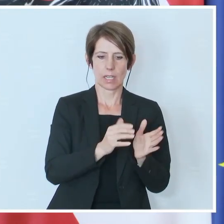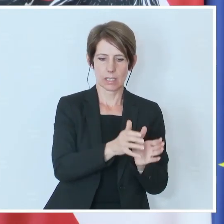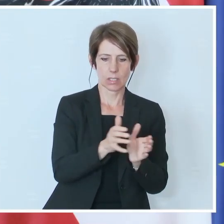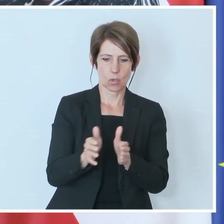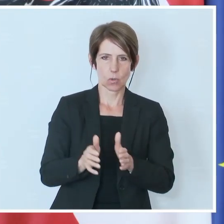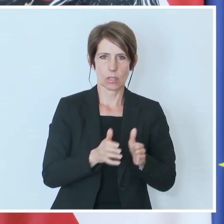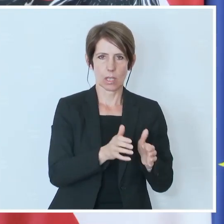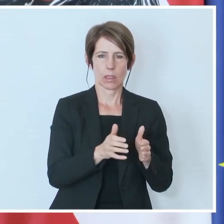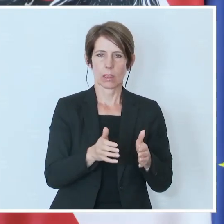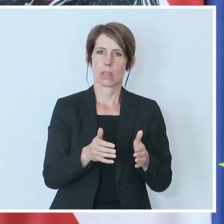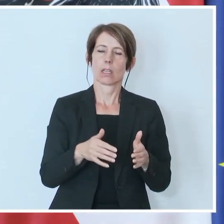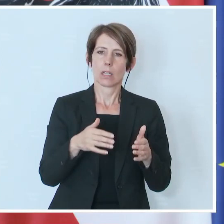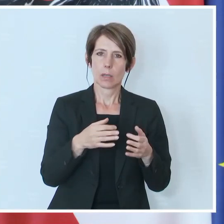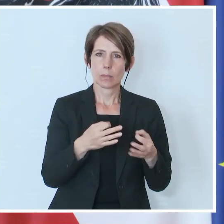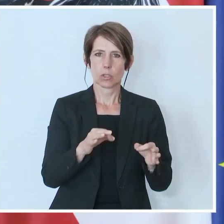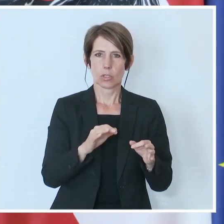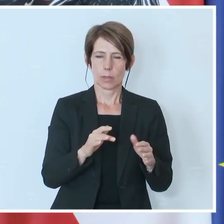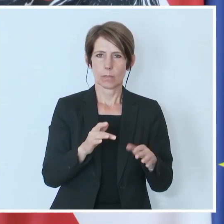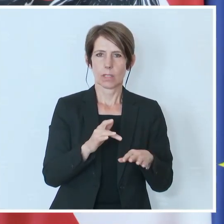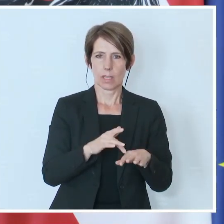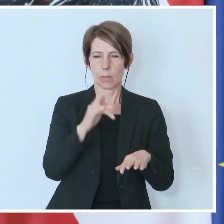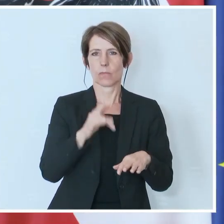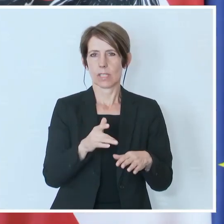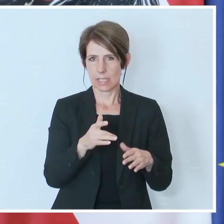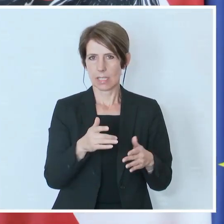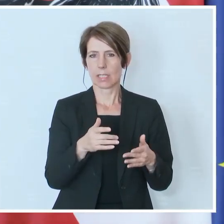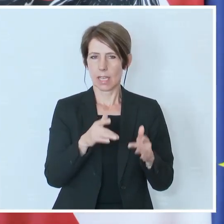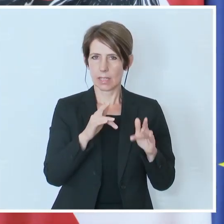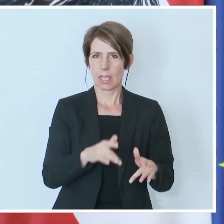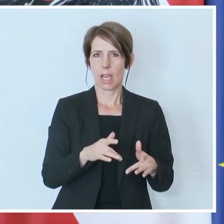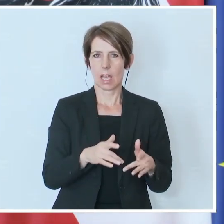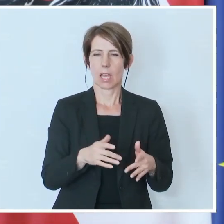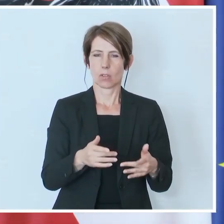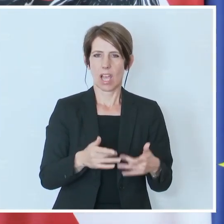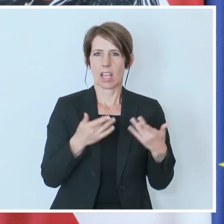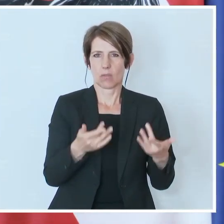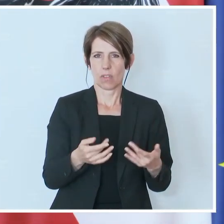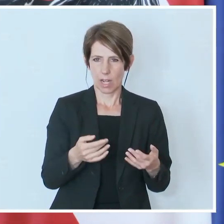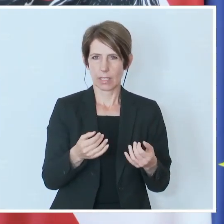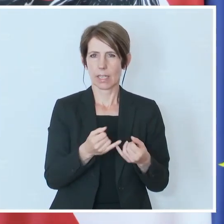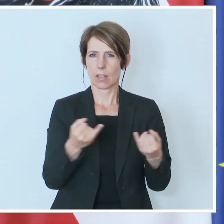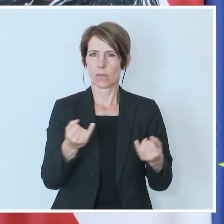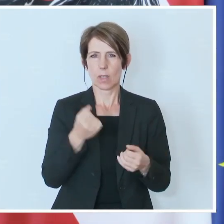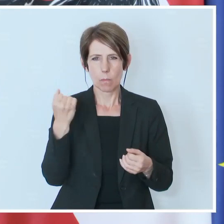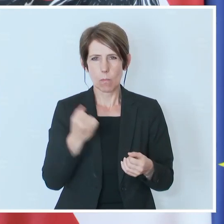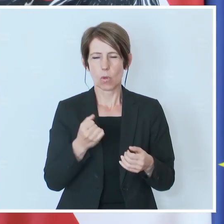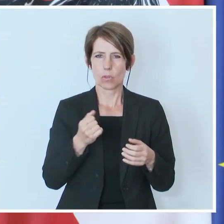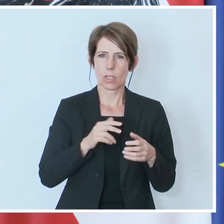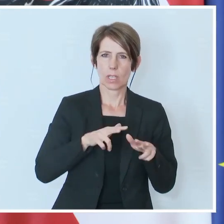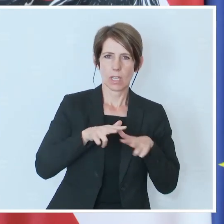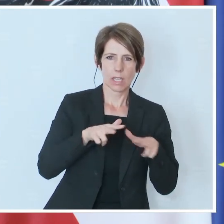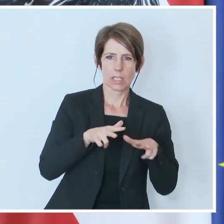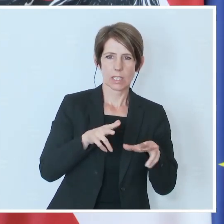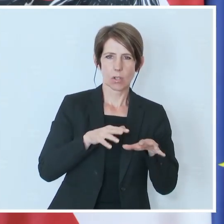bekannt, hier eine gewisse Anfälligkeit besteht und das jetzt im bösesten Sinne des Hineinregierens. Ich möchte nur hinzufügen,